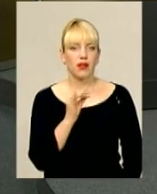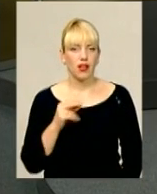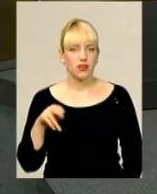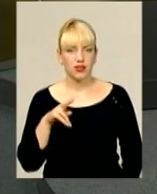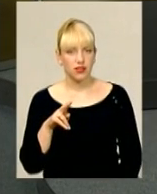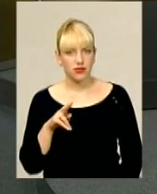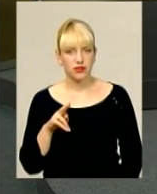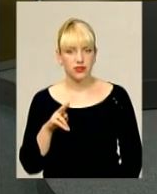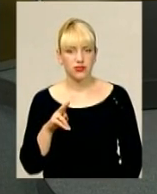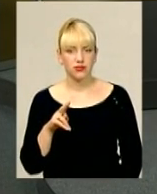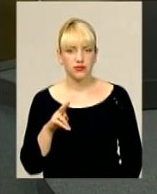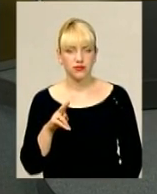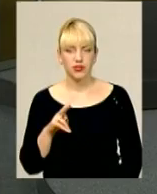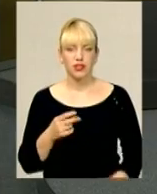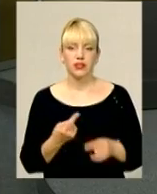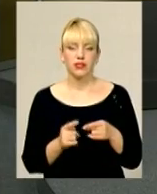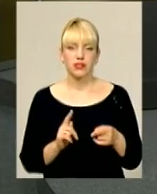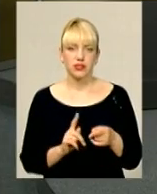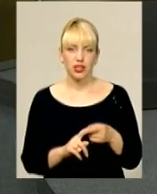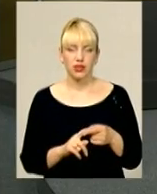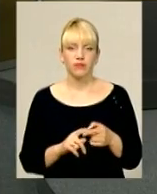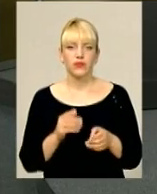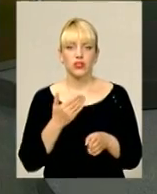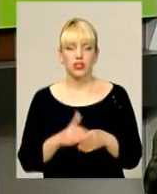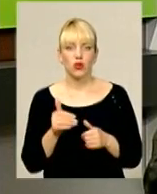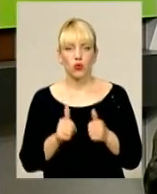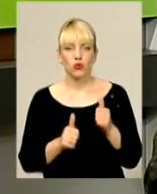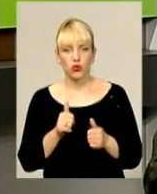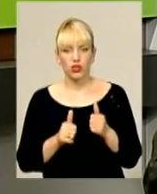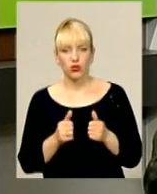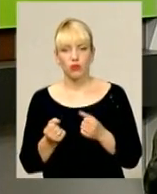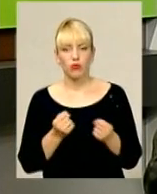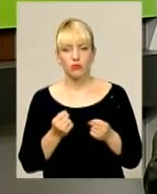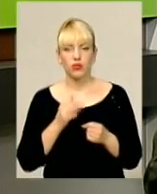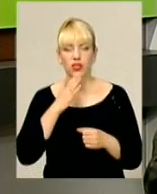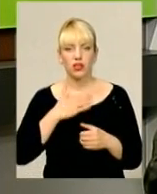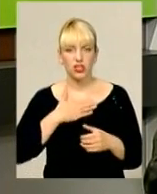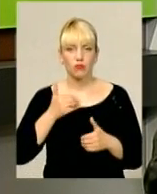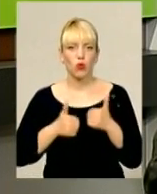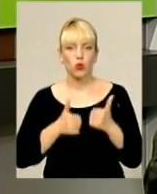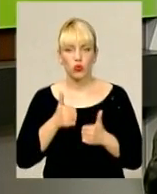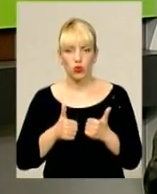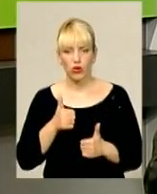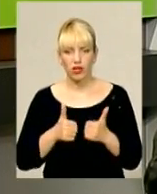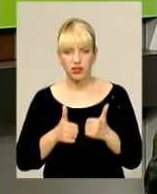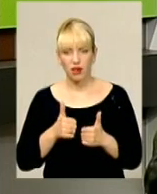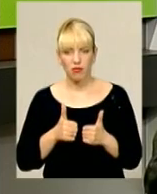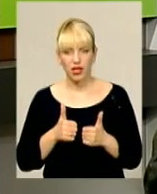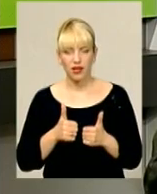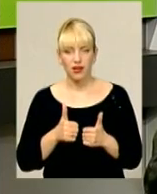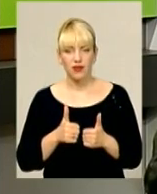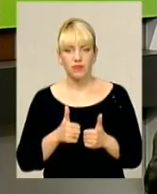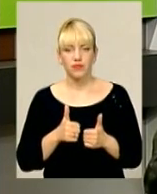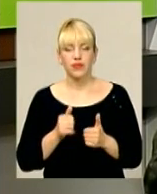частина конкурентної боротьби. І нашими конкурентами, як би це не було